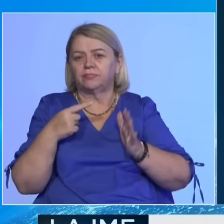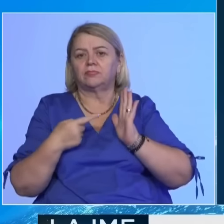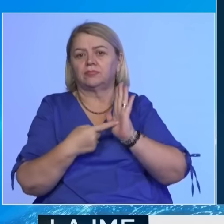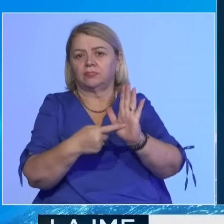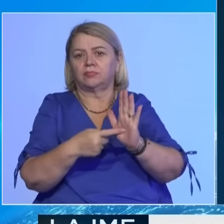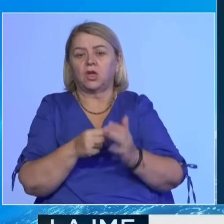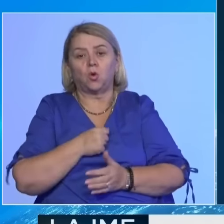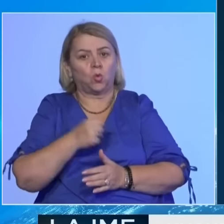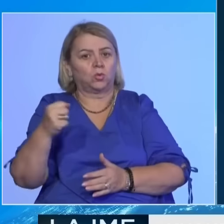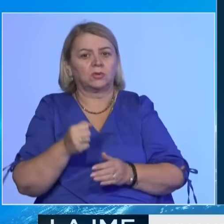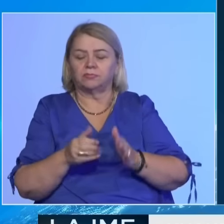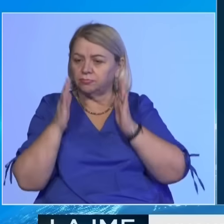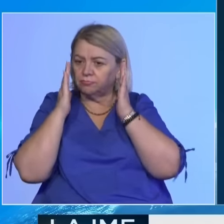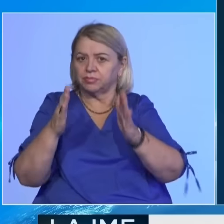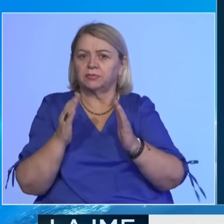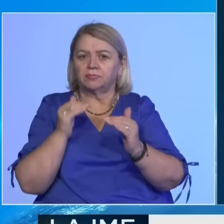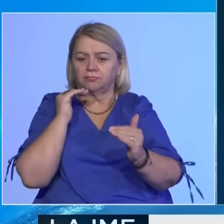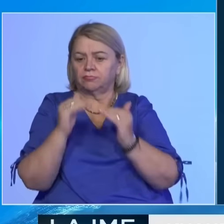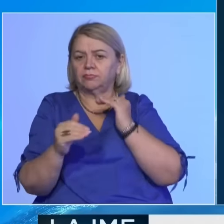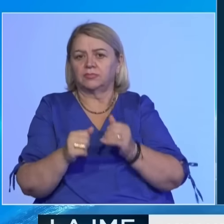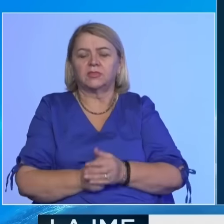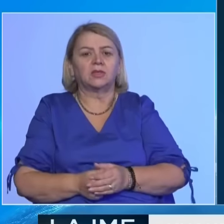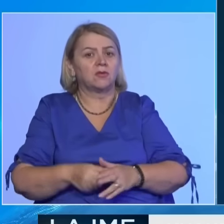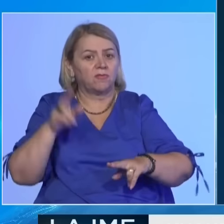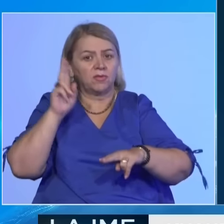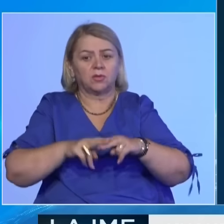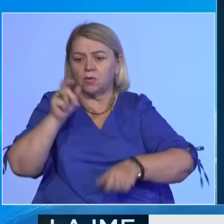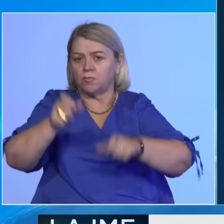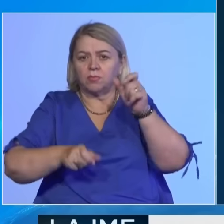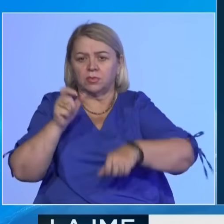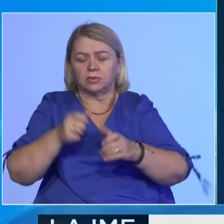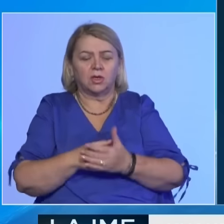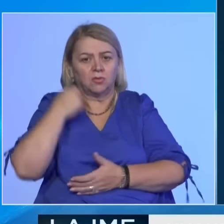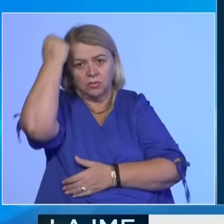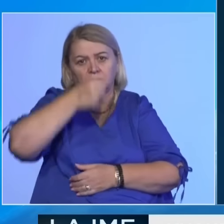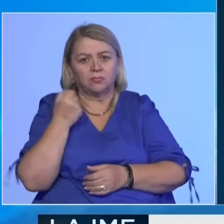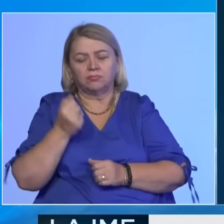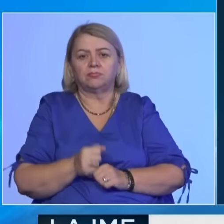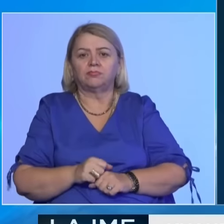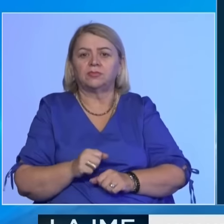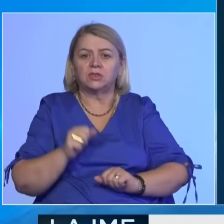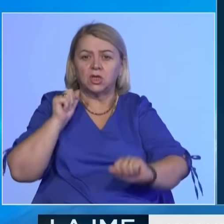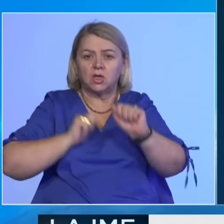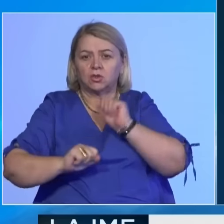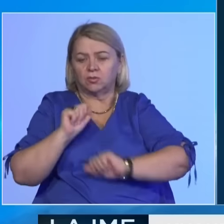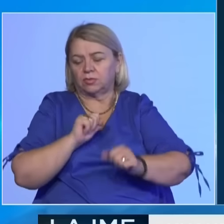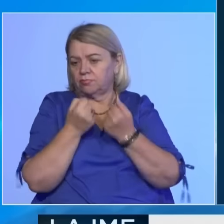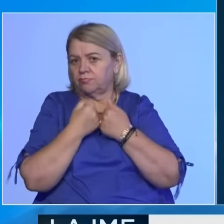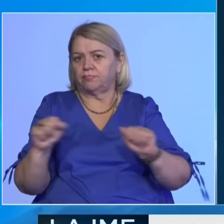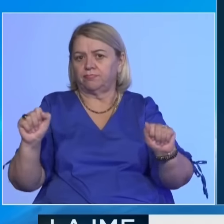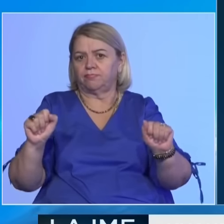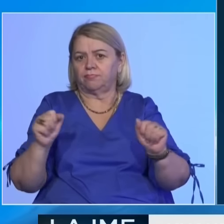guzimin, unitetin dhe vendosmërin e popullit të Kosovës në luftën e pandrë prejrë për lirije pavarsi.